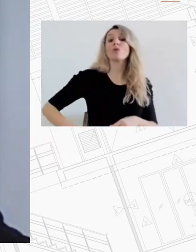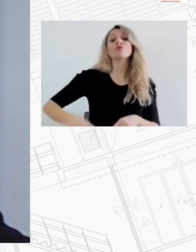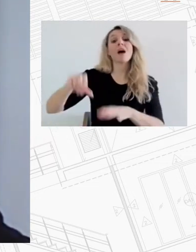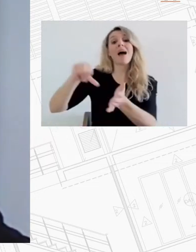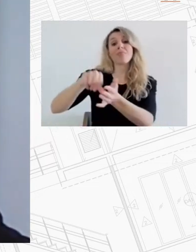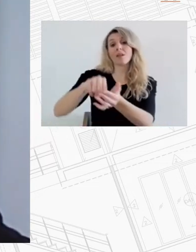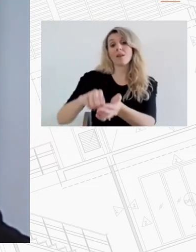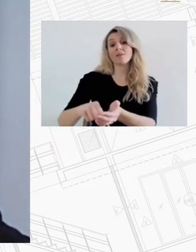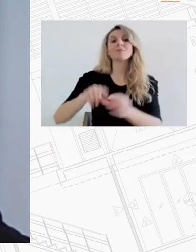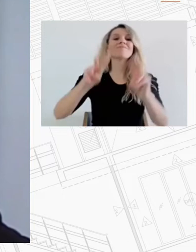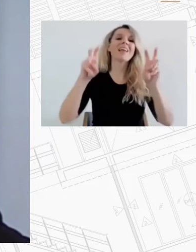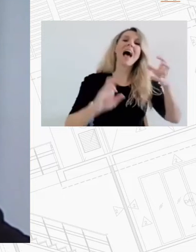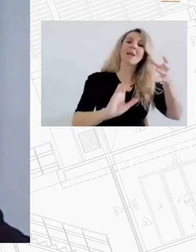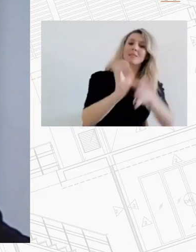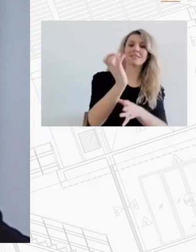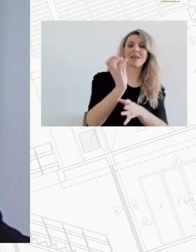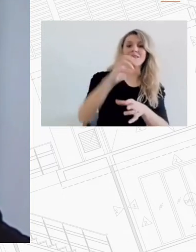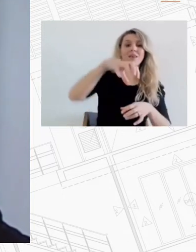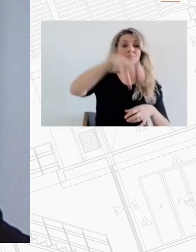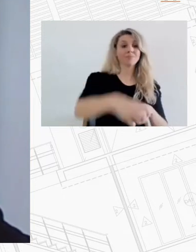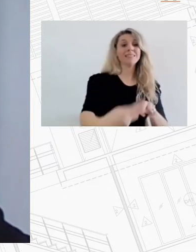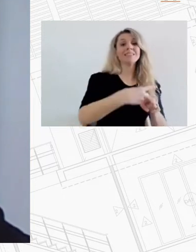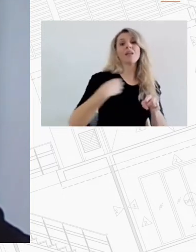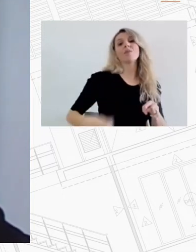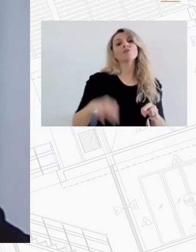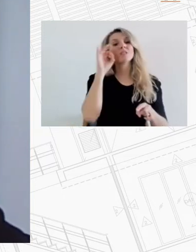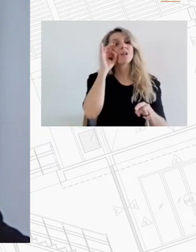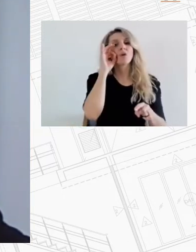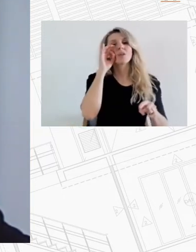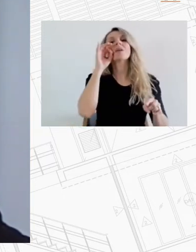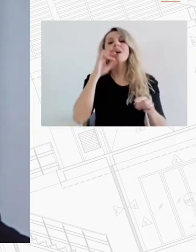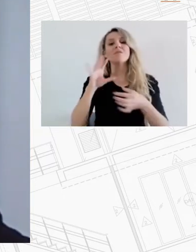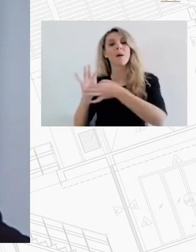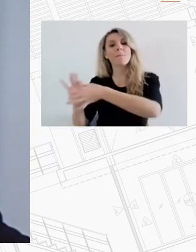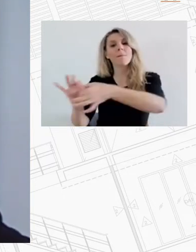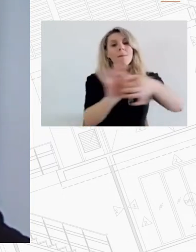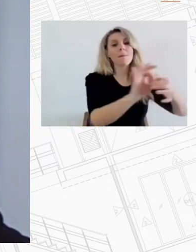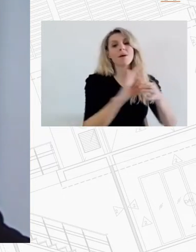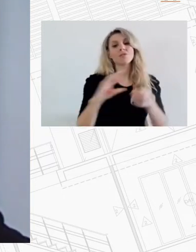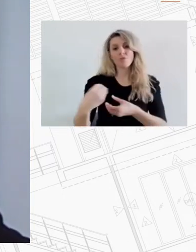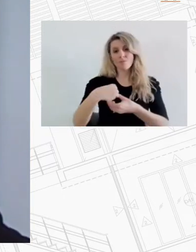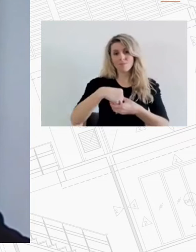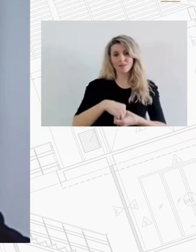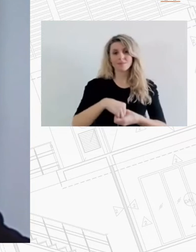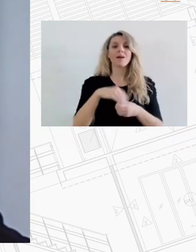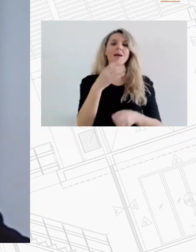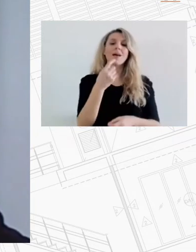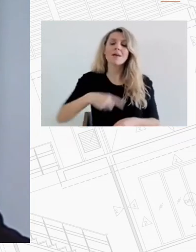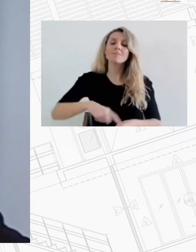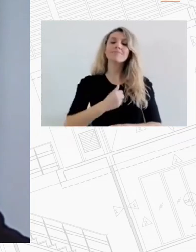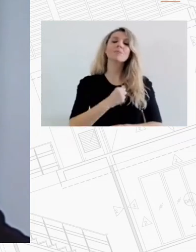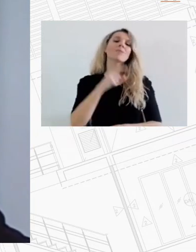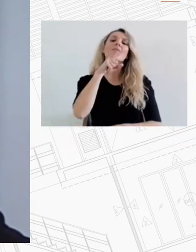Δήμος Θεσσαλονίκης. Θεωρούμε ότι είναι πάρα πολύ σημαντικό αυτό το